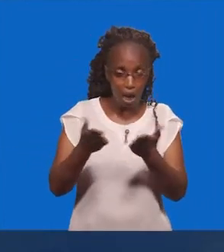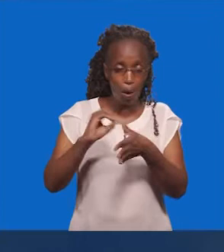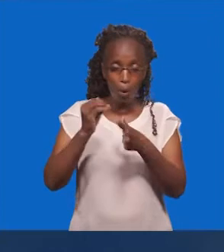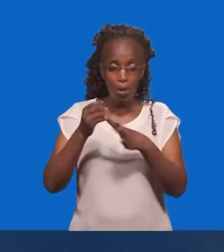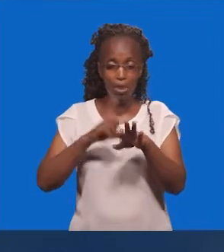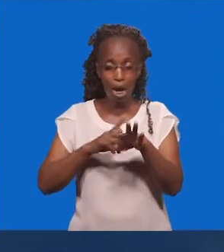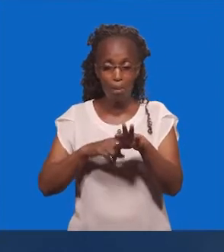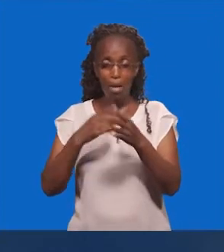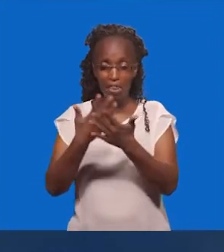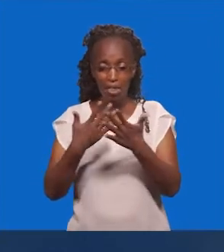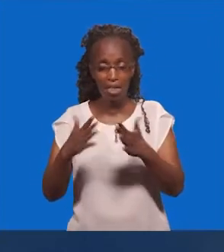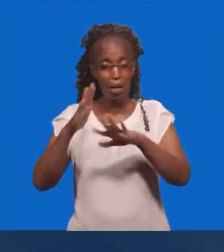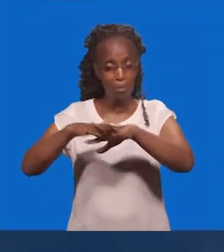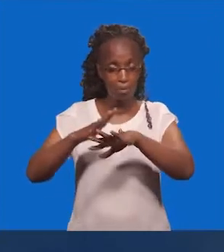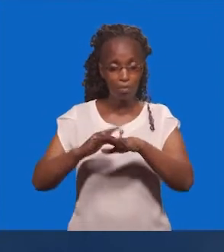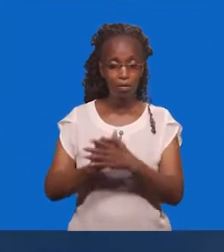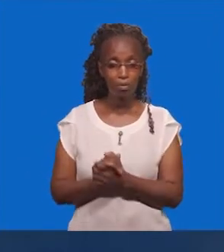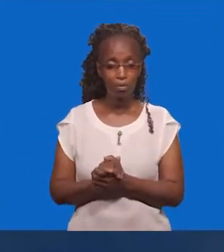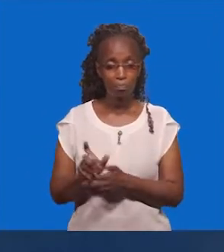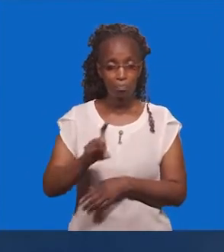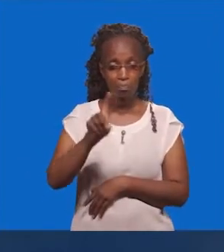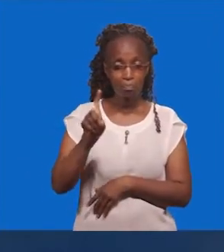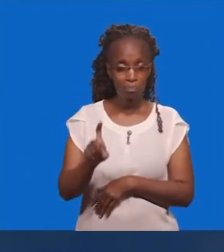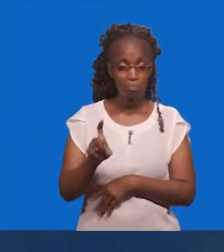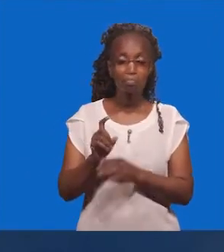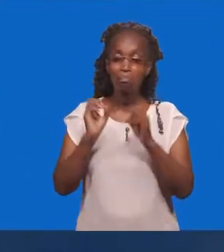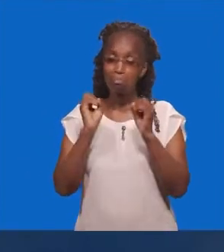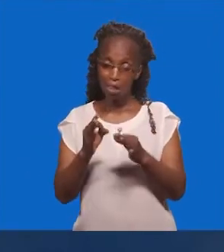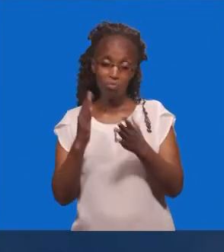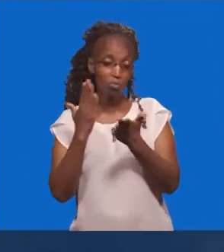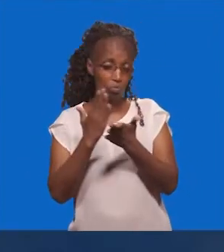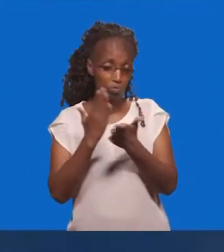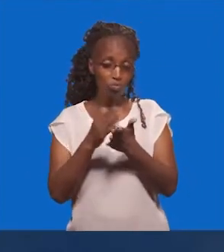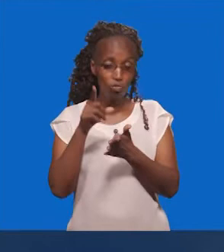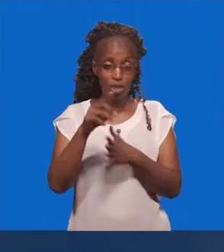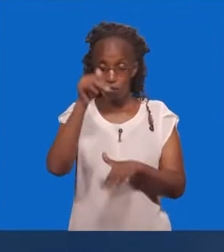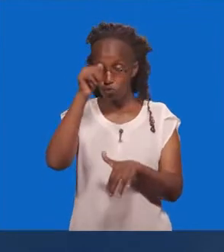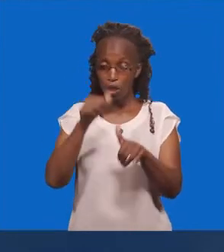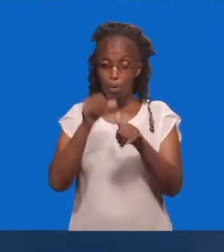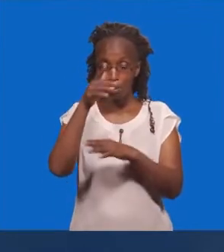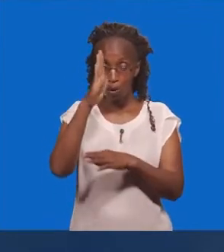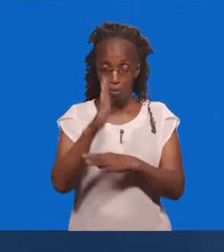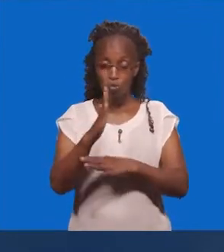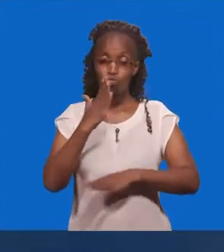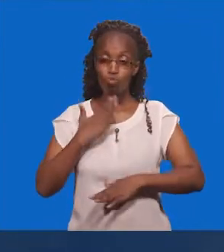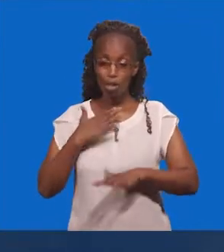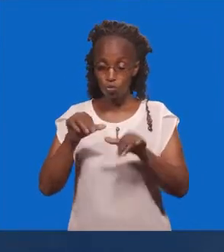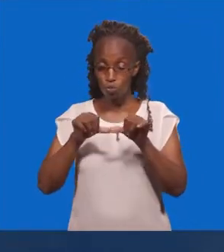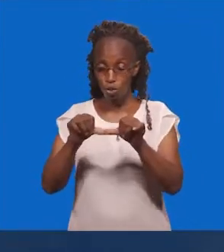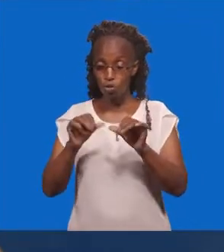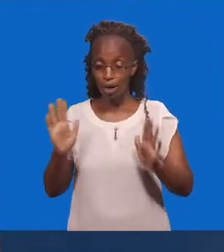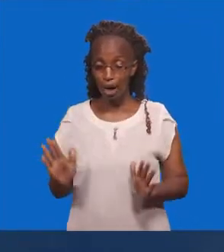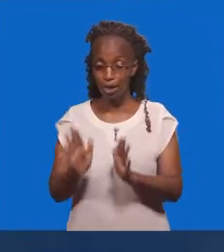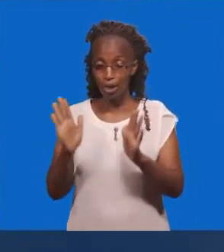Unamkumbuka Na Kama Uwa Unamkumbuka Ninge Taka Kukutia Moya Na Kukuambia Atakama